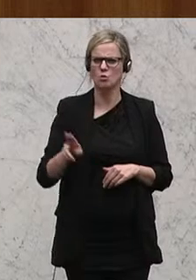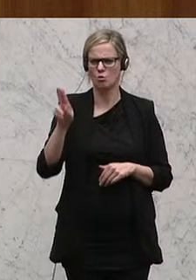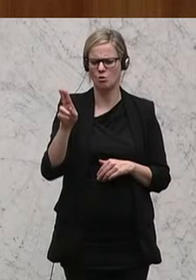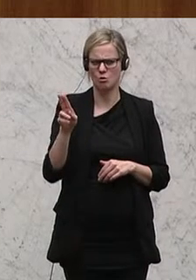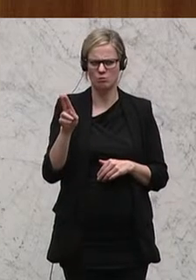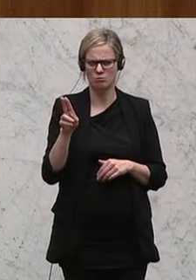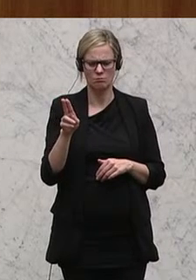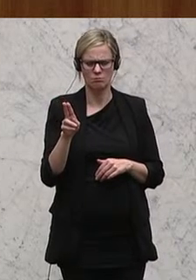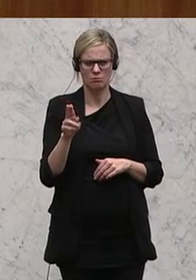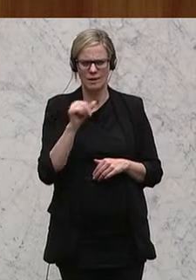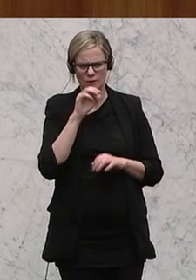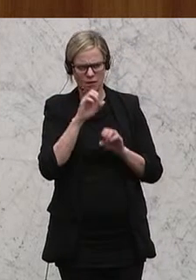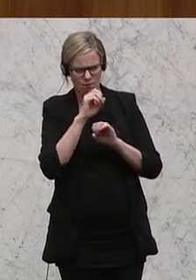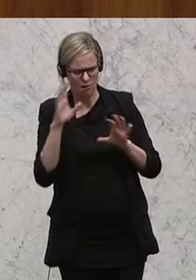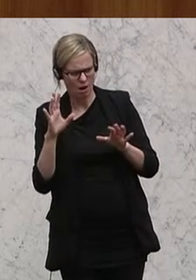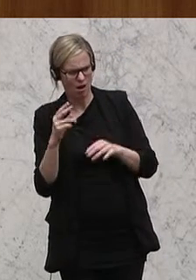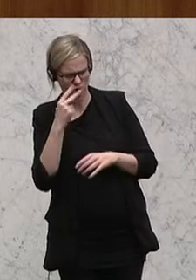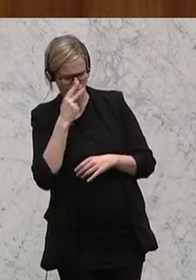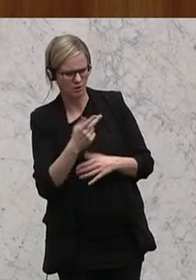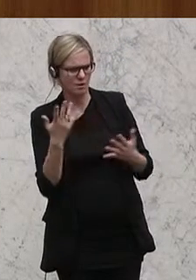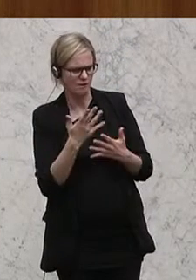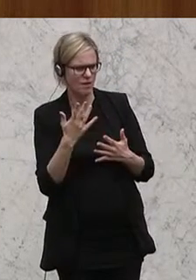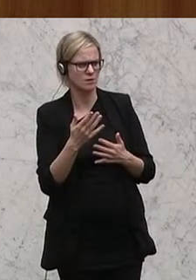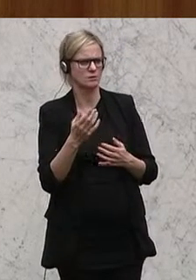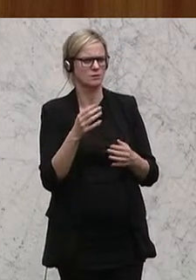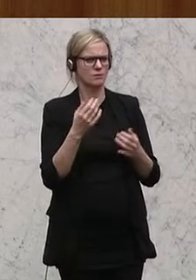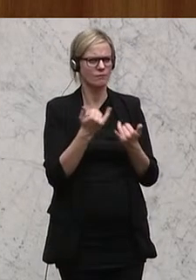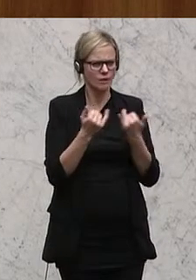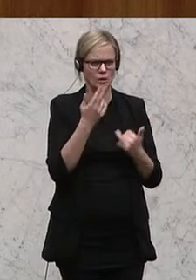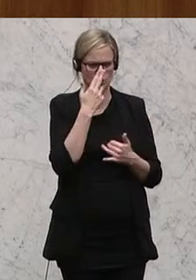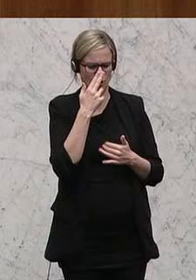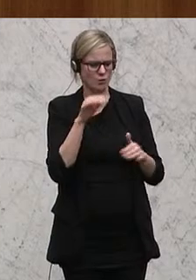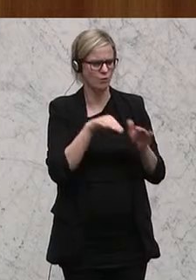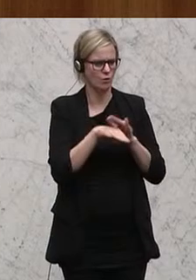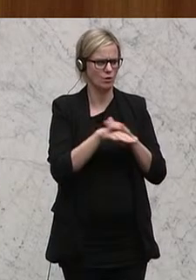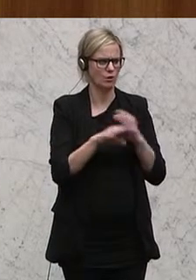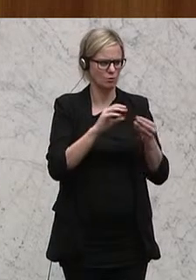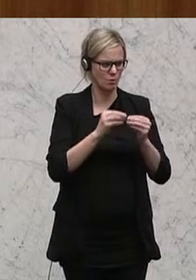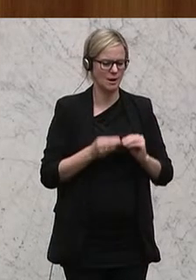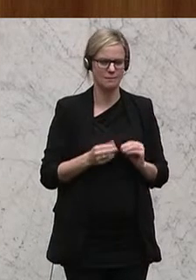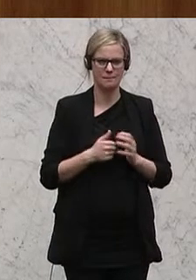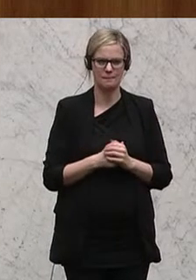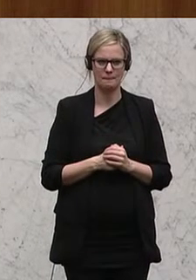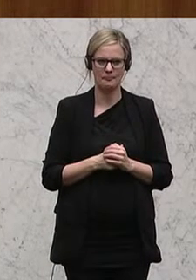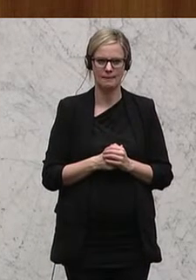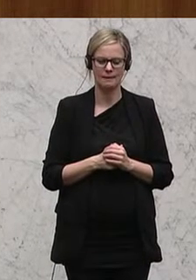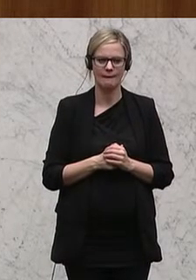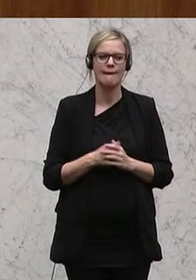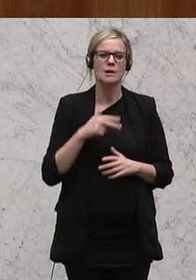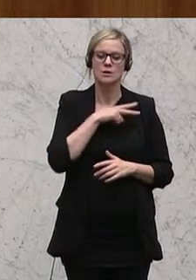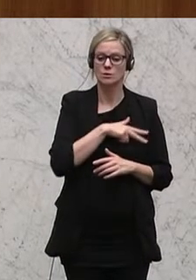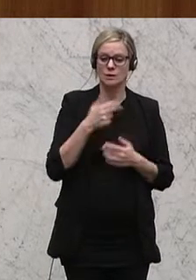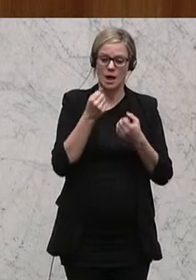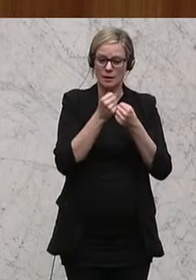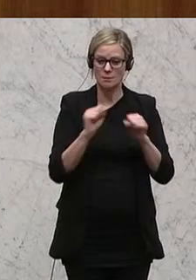mit Bezug auf das Flüchtlingsproblem im Allgemeinen zu verweisen. Wird nun seitens sozialdemokratischer